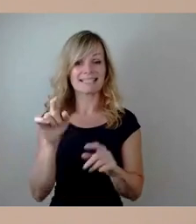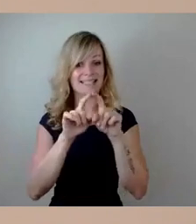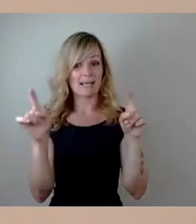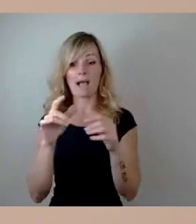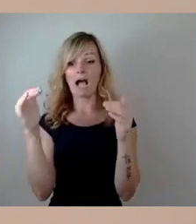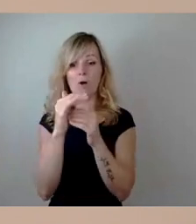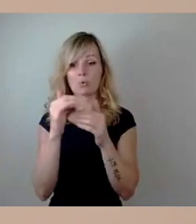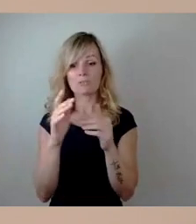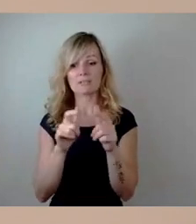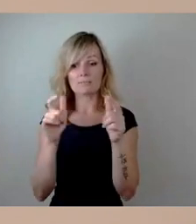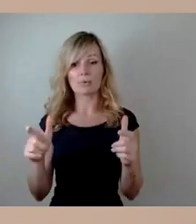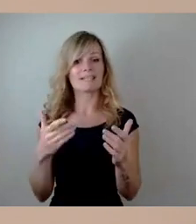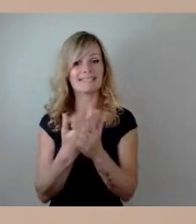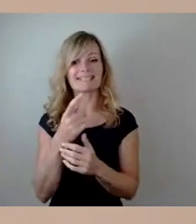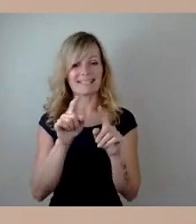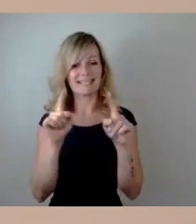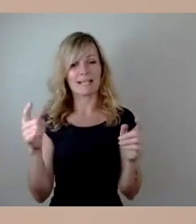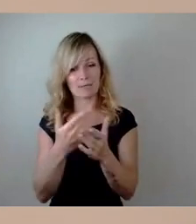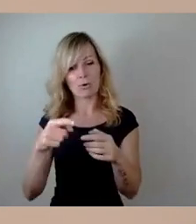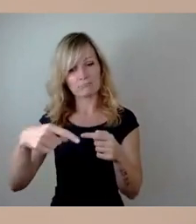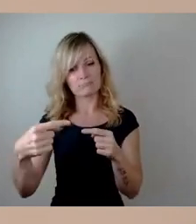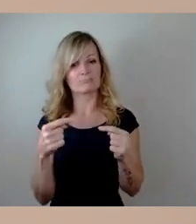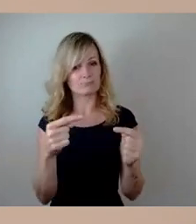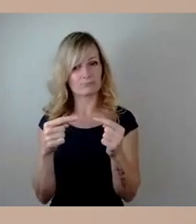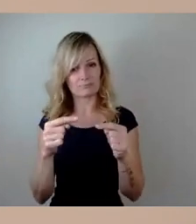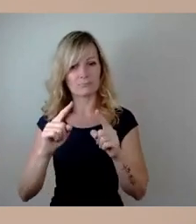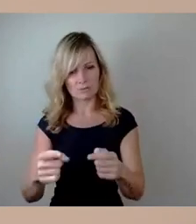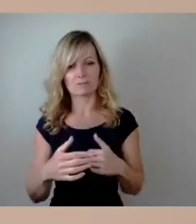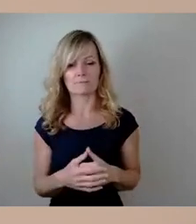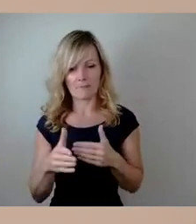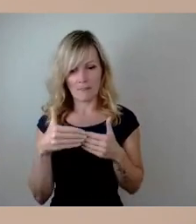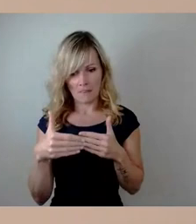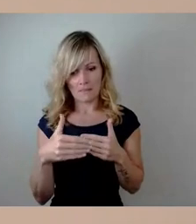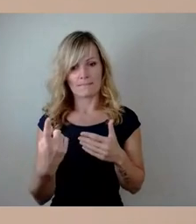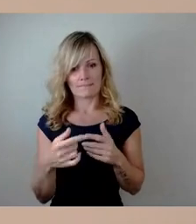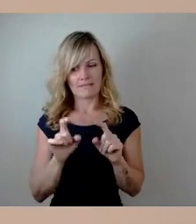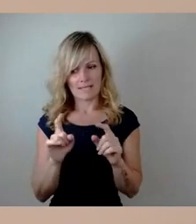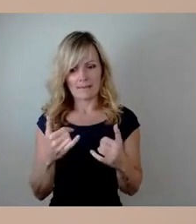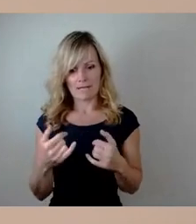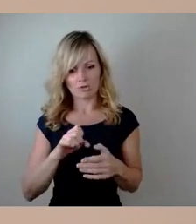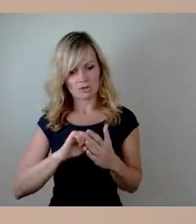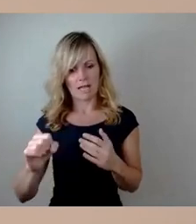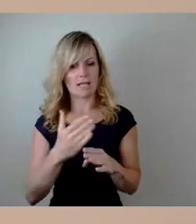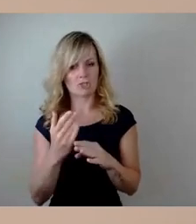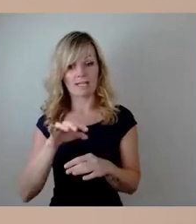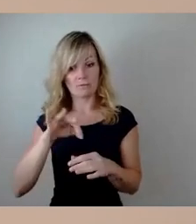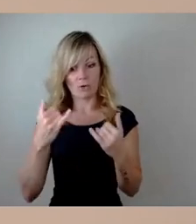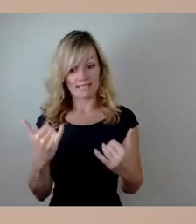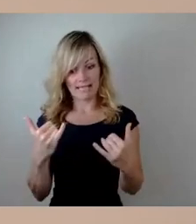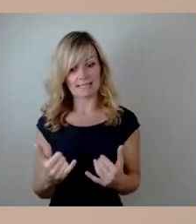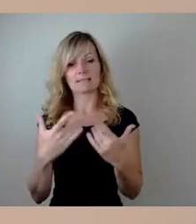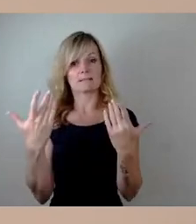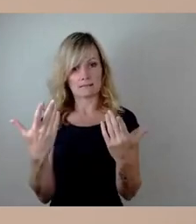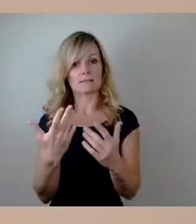eines der Themen, die daran zu diskutieren sind. Aber es ist nicht nur kurzfristig ein Thema jetzt für diesen Herbst und Winter, sondern natürlich für eine längere